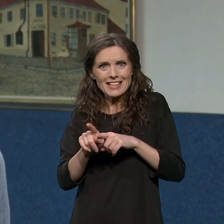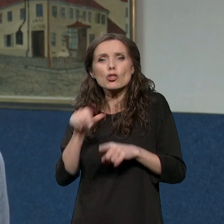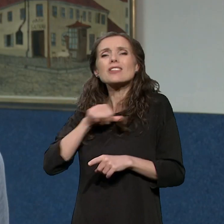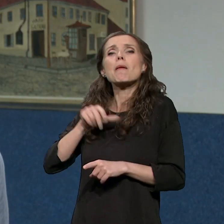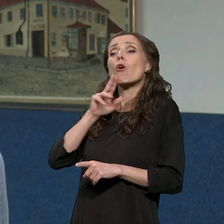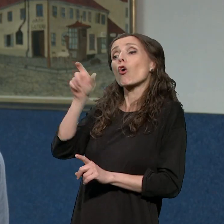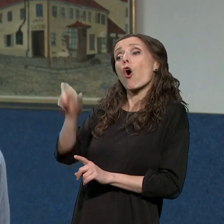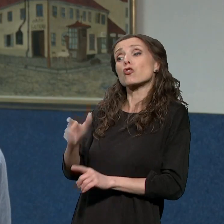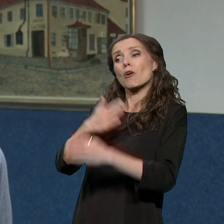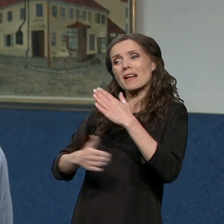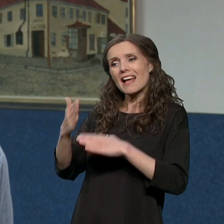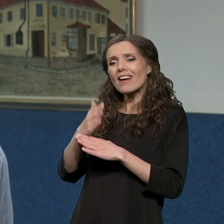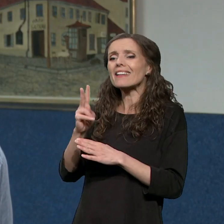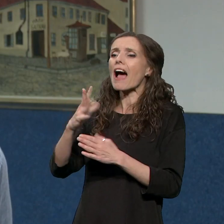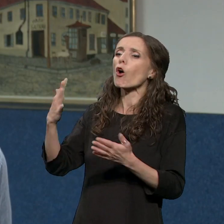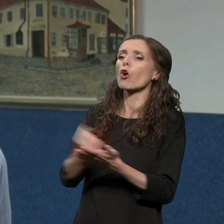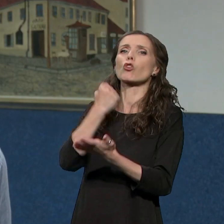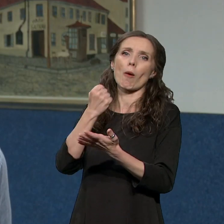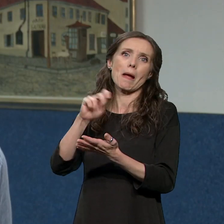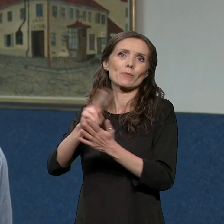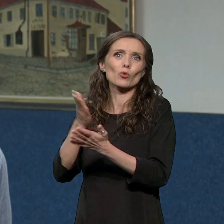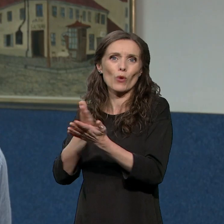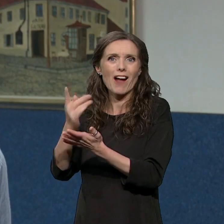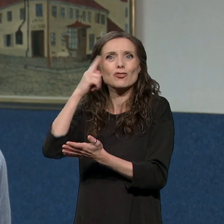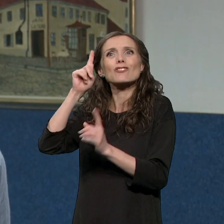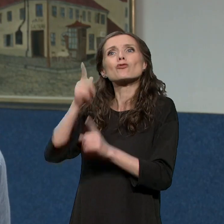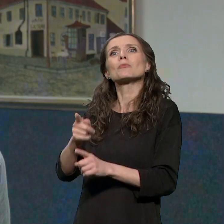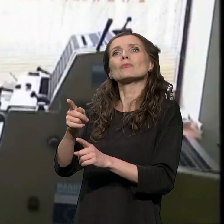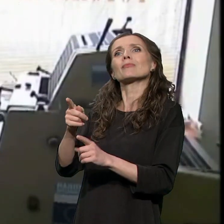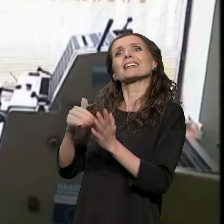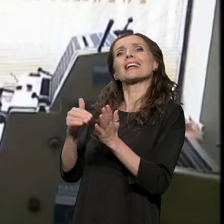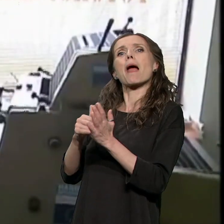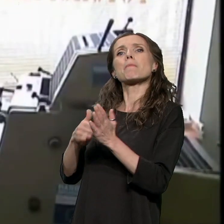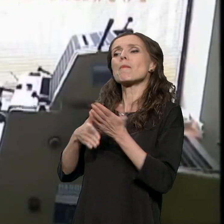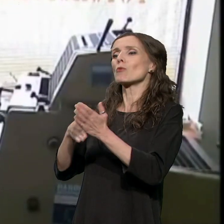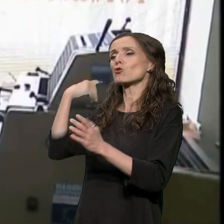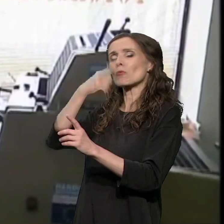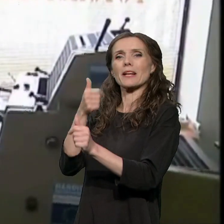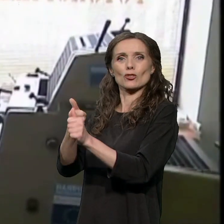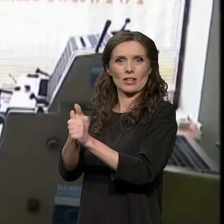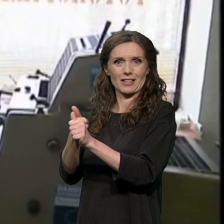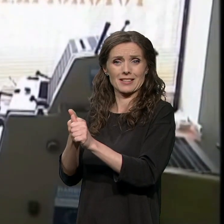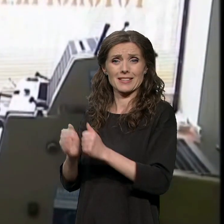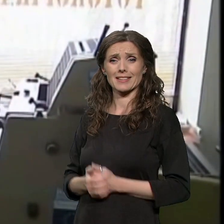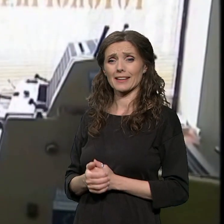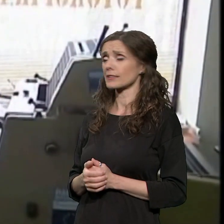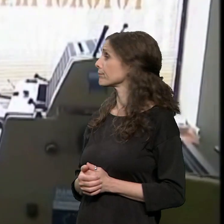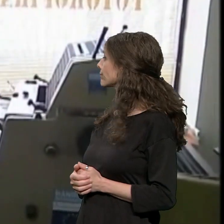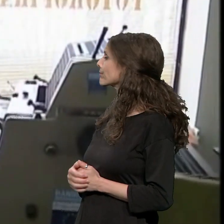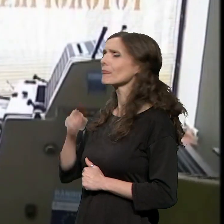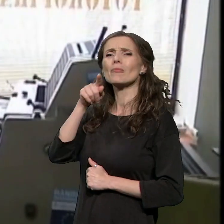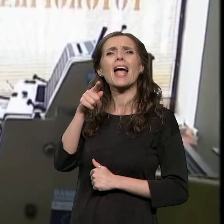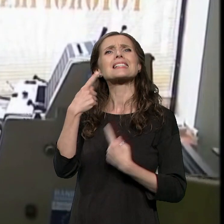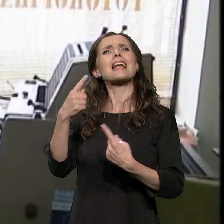način. U ovom konkretnom slučaju uz podršku personalnog asistenta. Ideje o pokretu za samostalni život u Srbiji dolazi